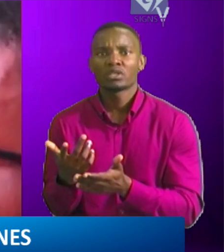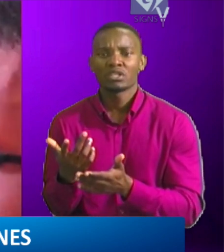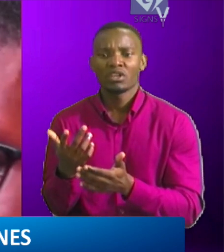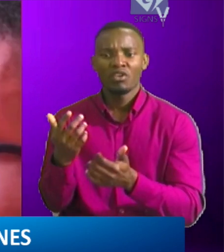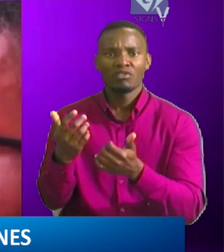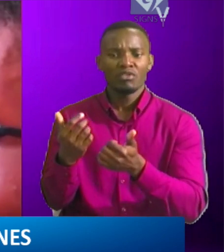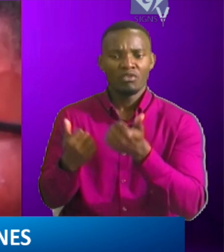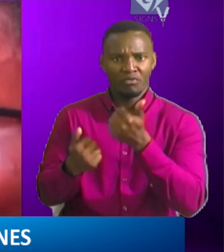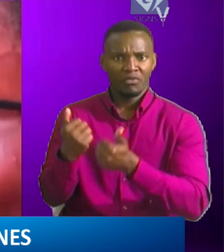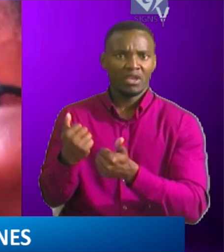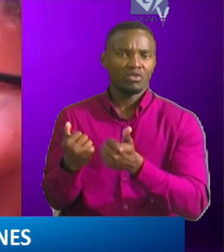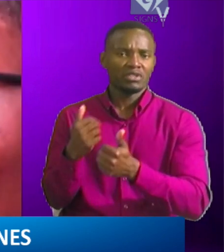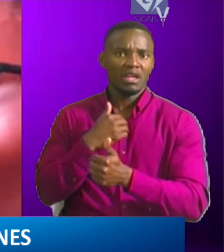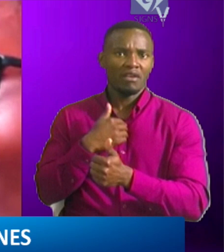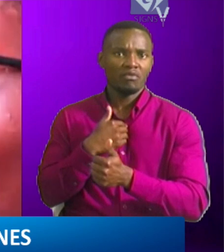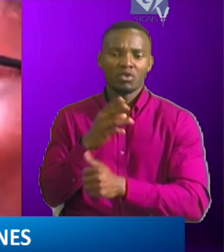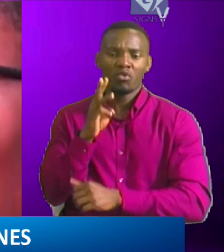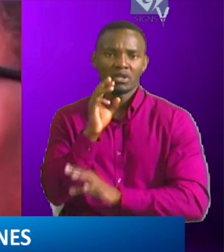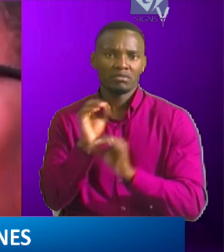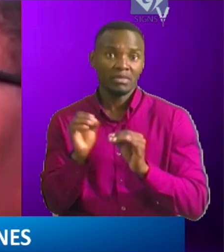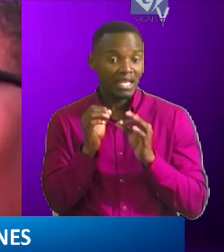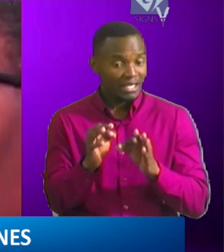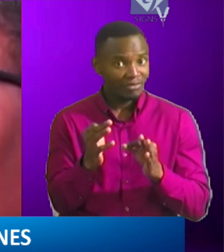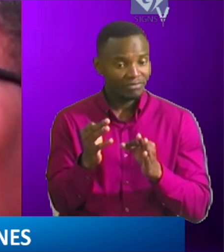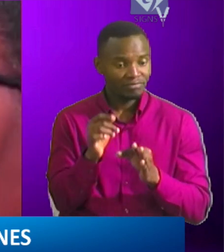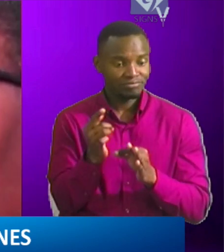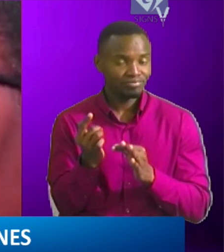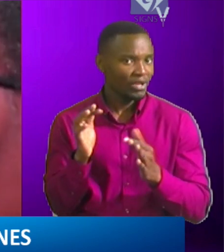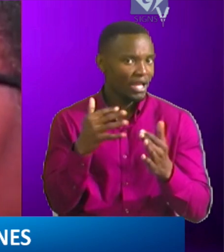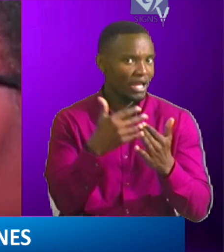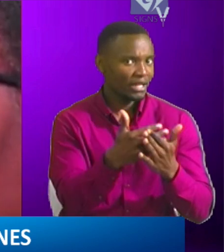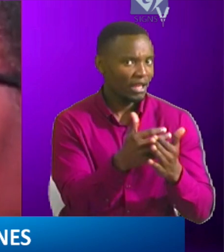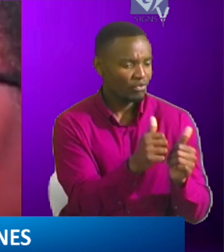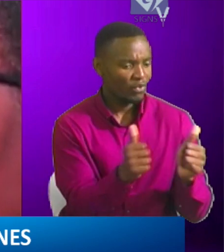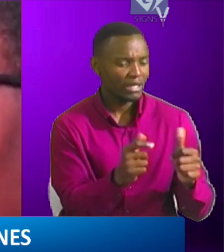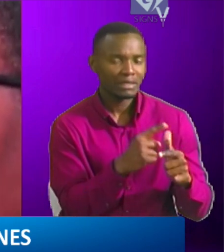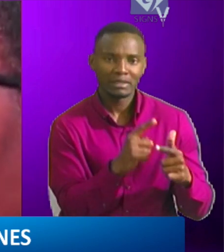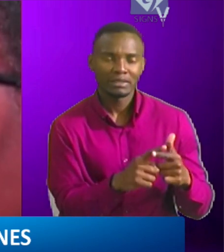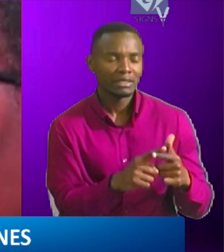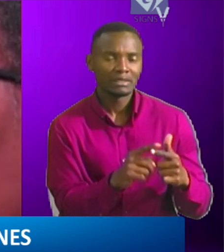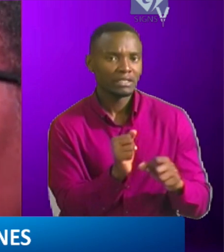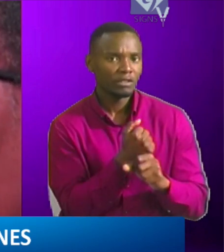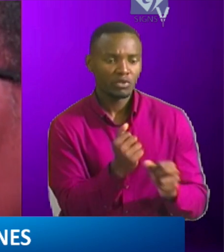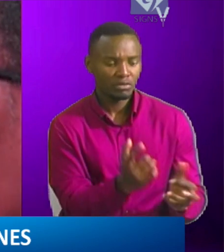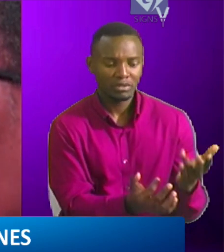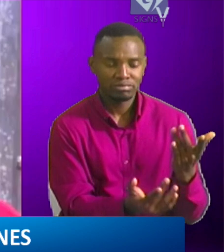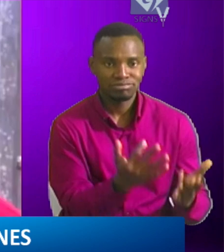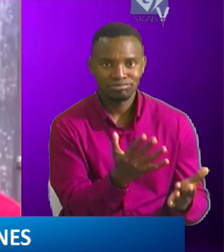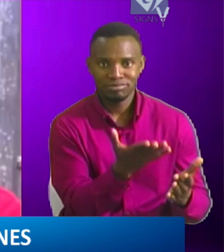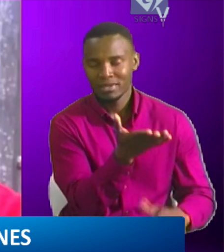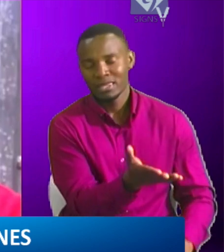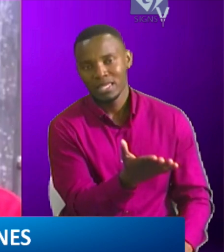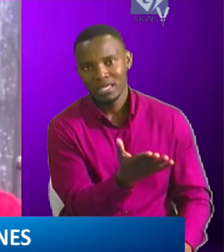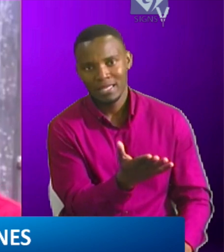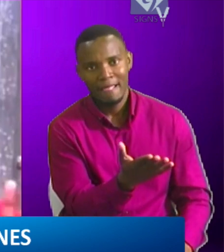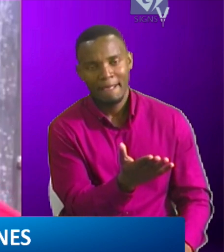ingifika tumapema. Tunguya kuwa ngeunguwa pundani, biliyange jomeika. I